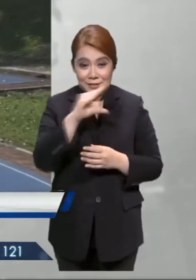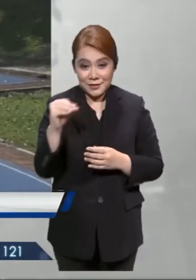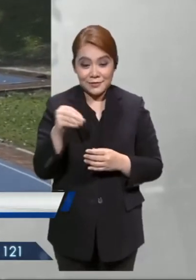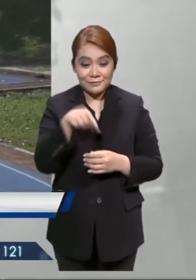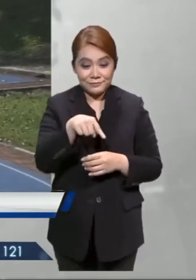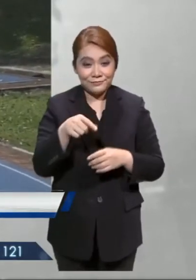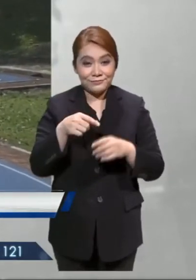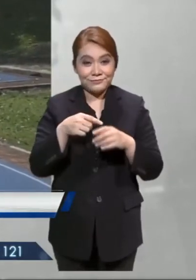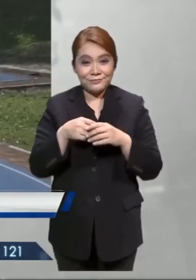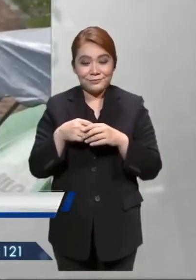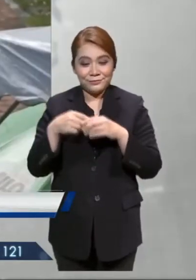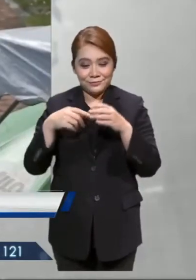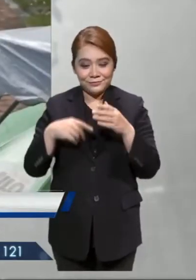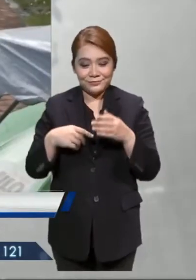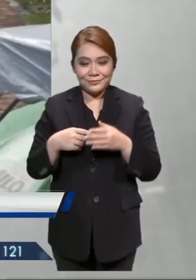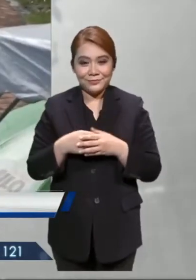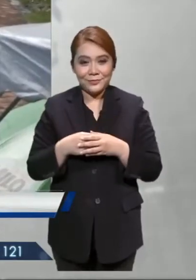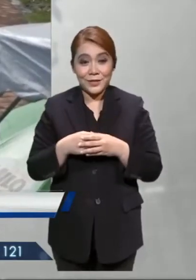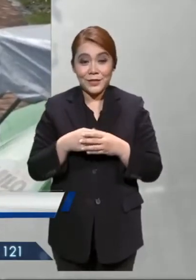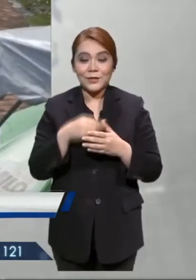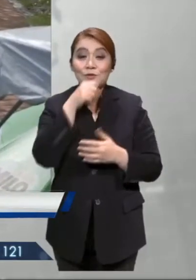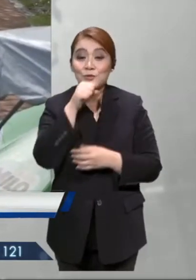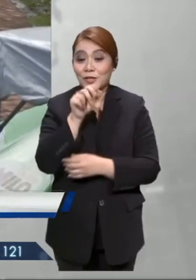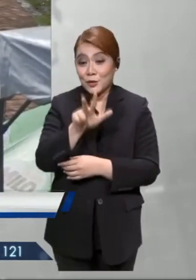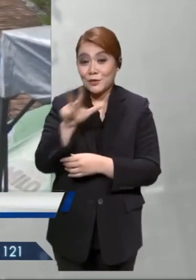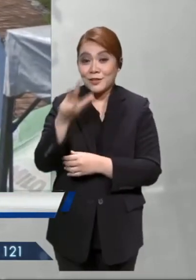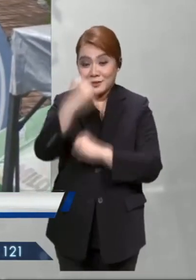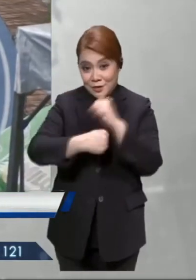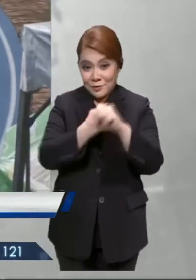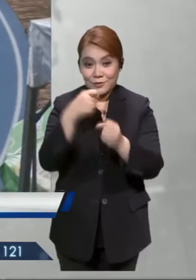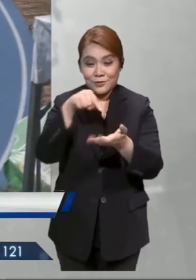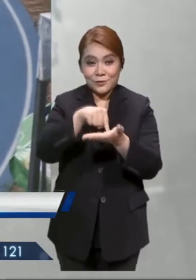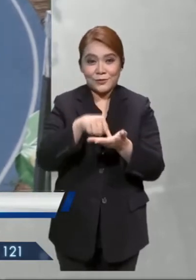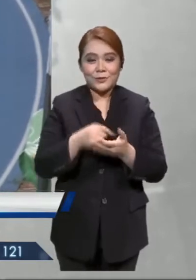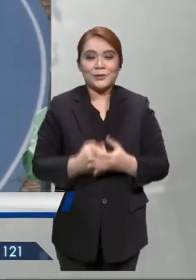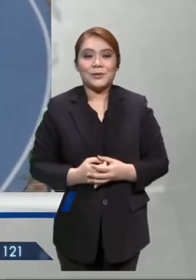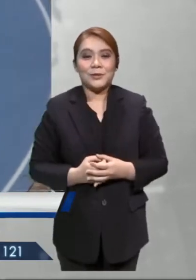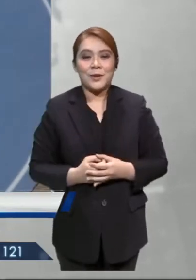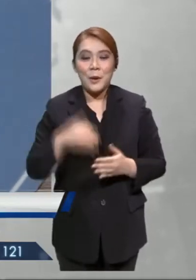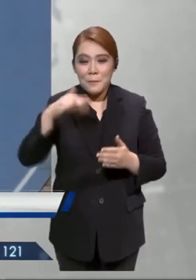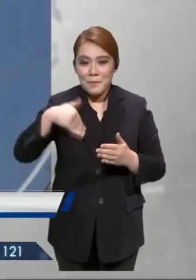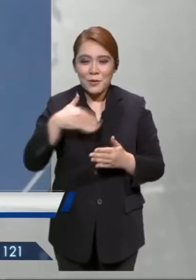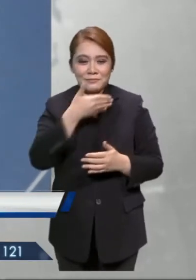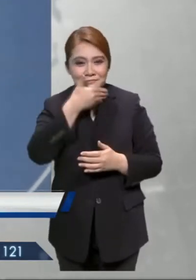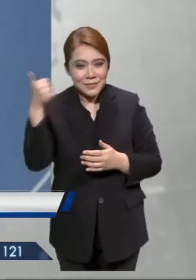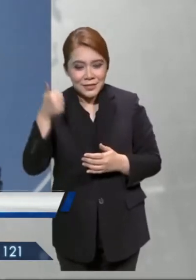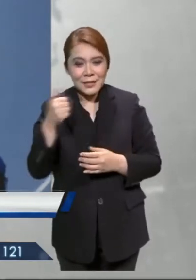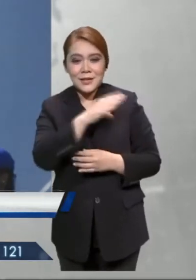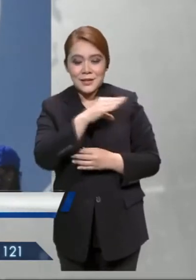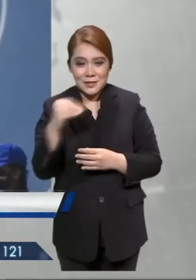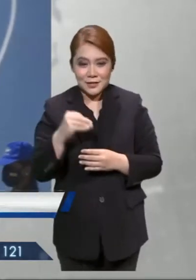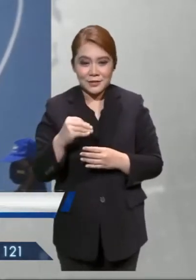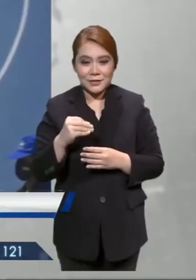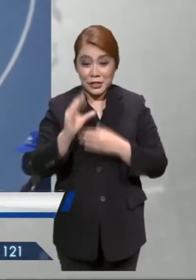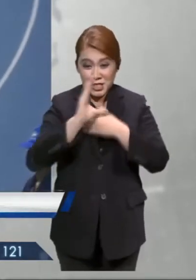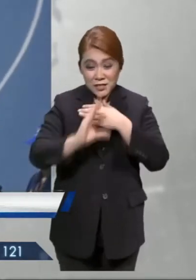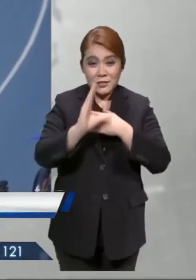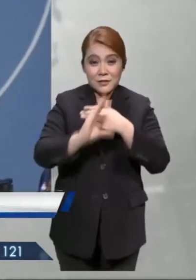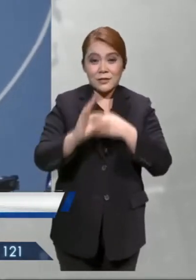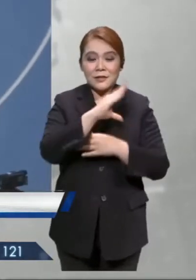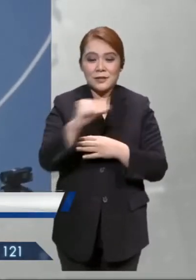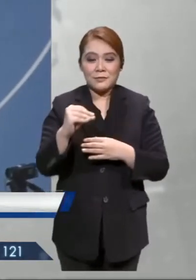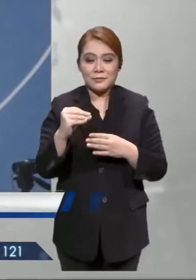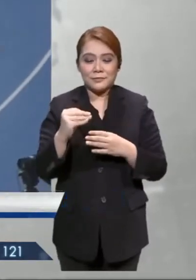tersebut atlet berusia 33 tahun itu bagaimanapun akui masih belum berada di tahap terbaik. Sesulan kejuruan dialami dalam